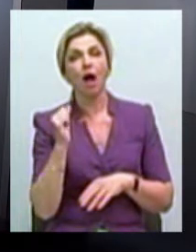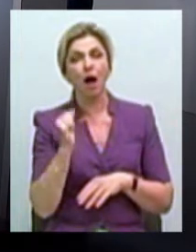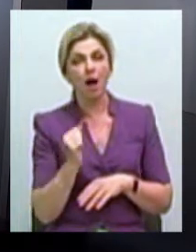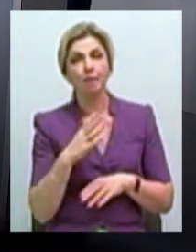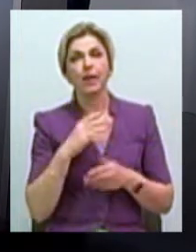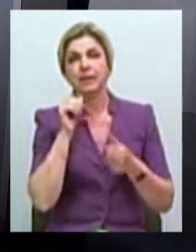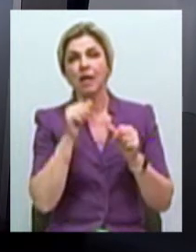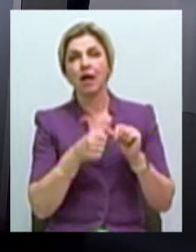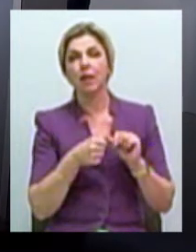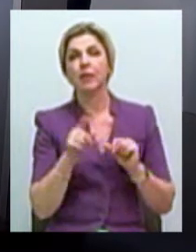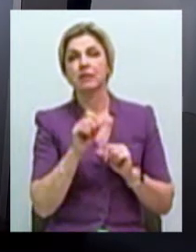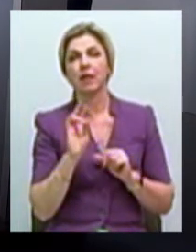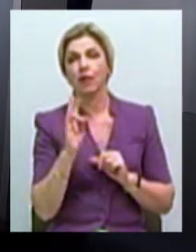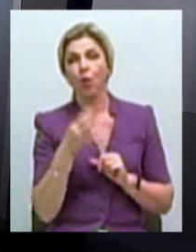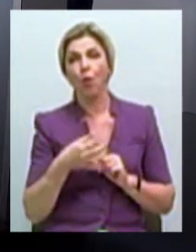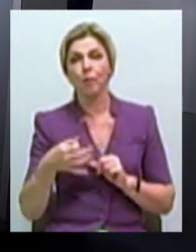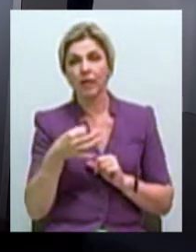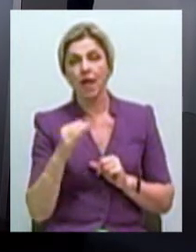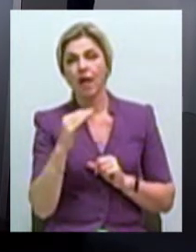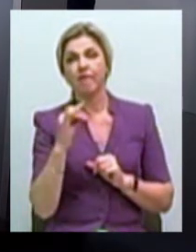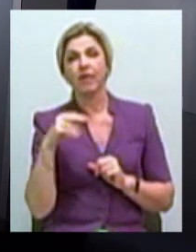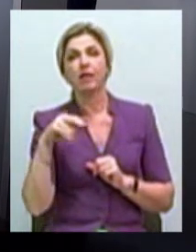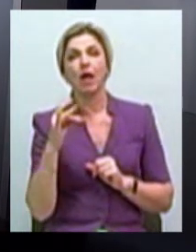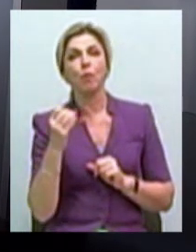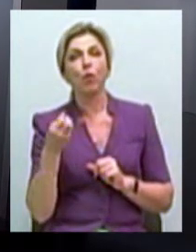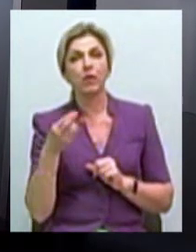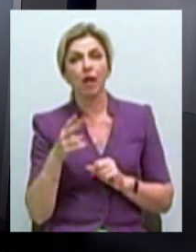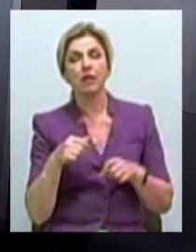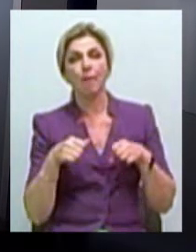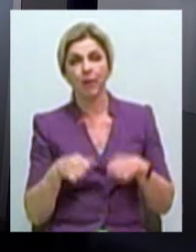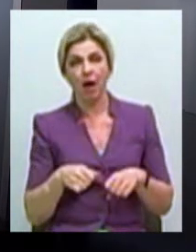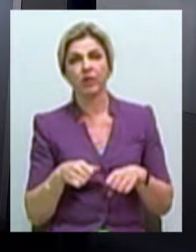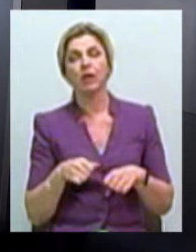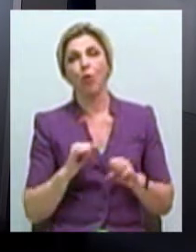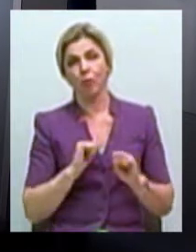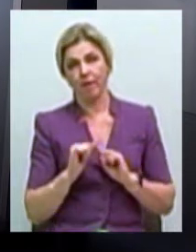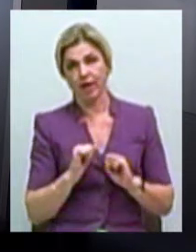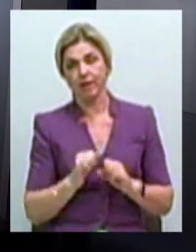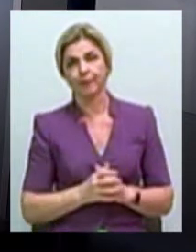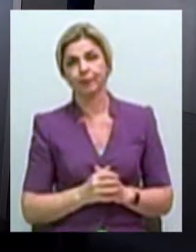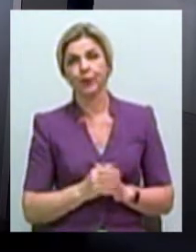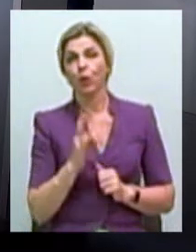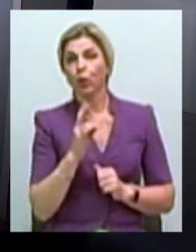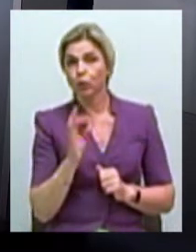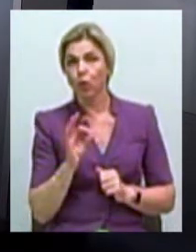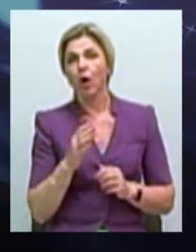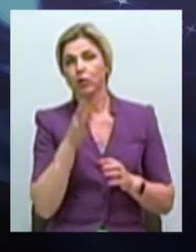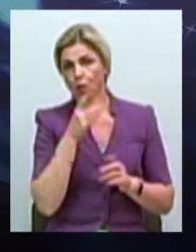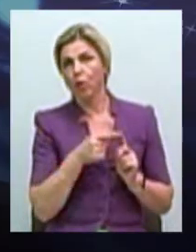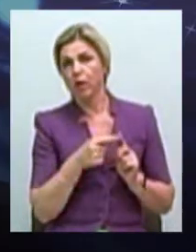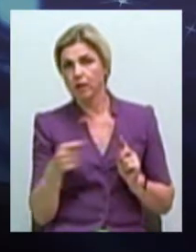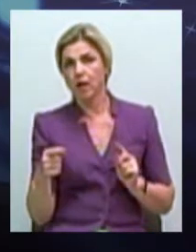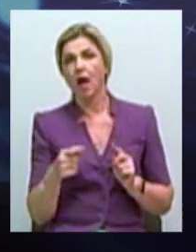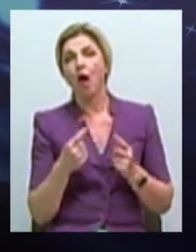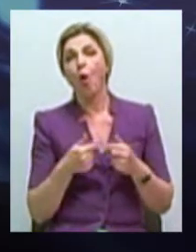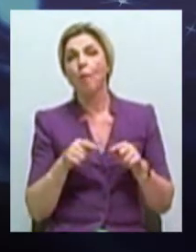закріплення за Миколаївською обласною філармонією на праві оперативного управління. Однак тривалий час об'єкт